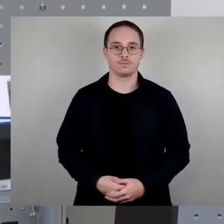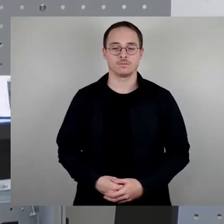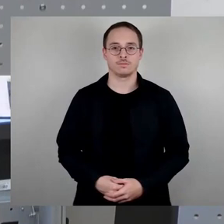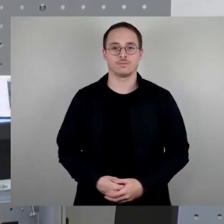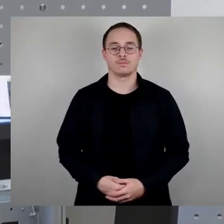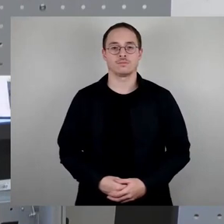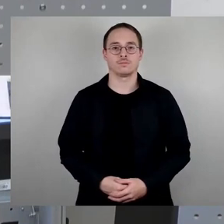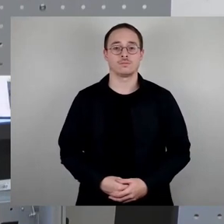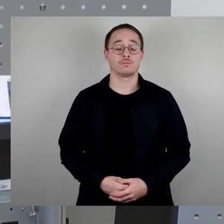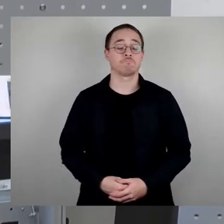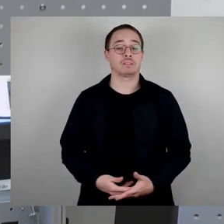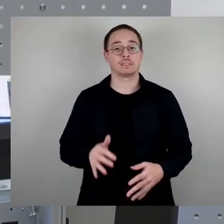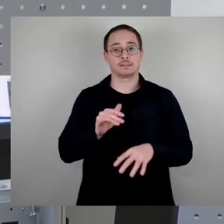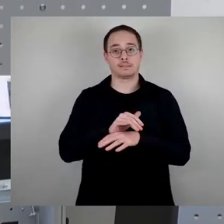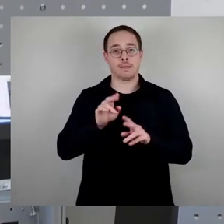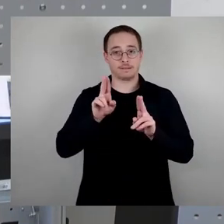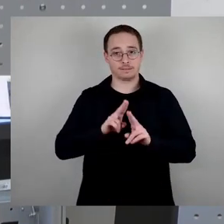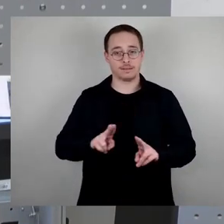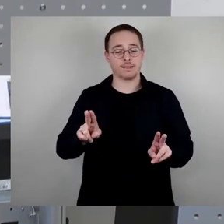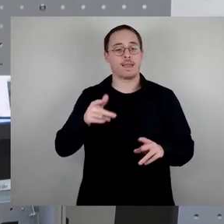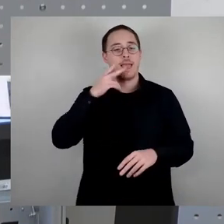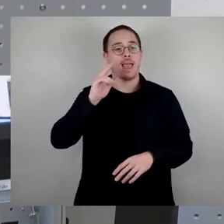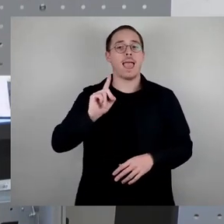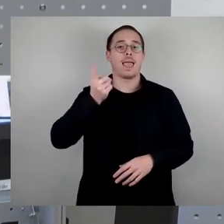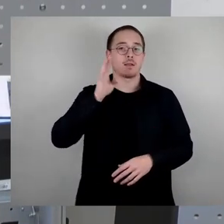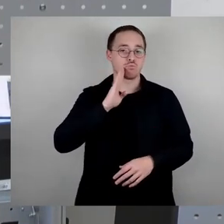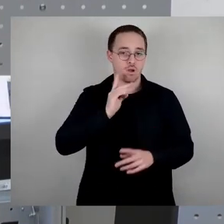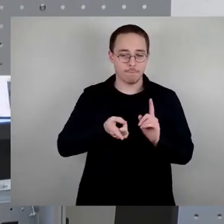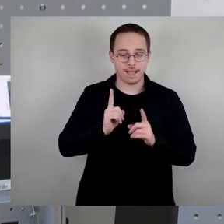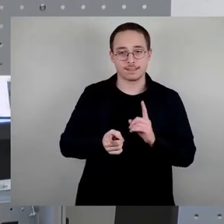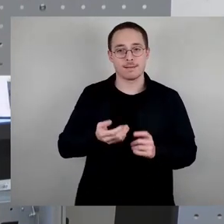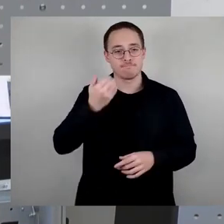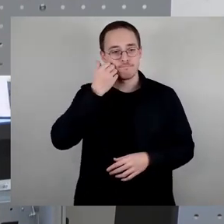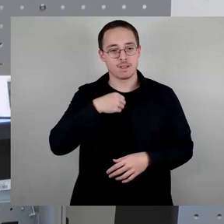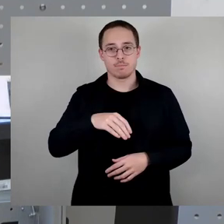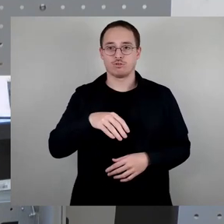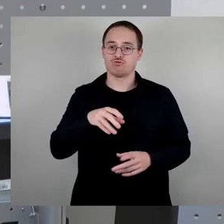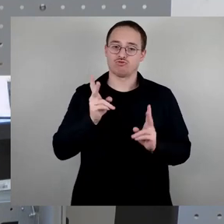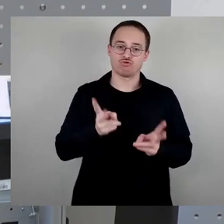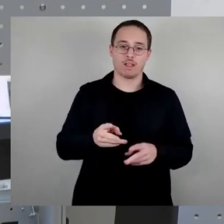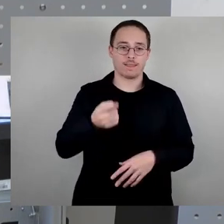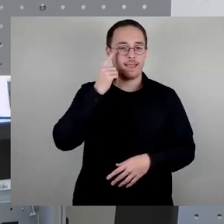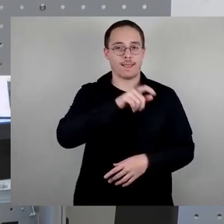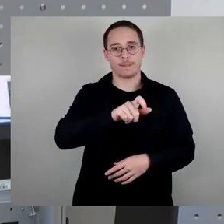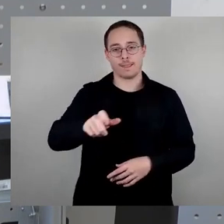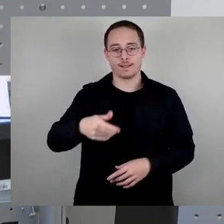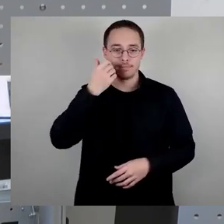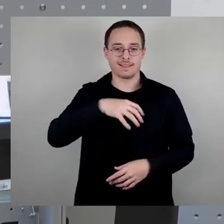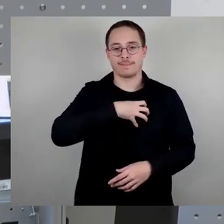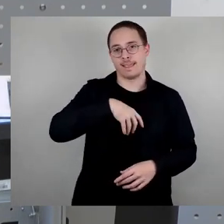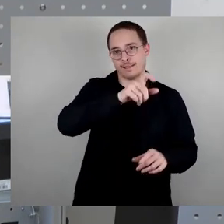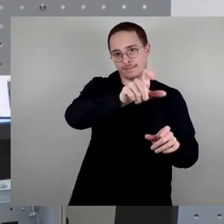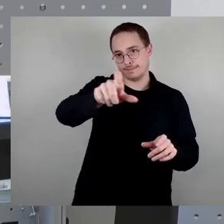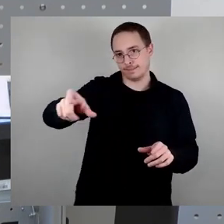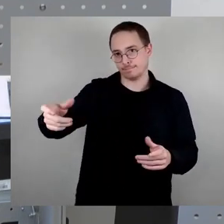Sehr geehrter Herr Erster Bürgermeister, verehrte Stadträte, verehrte Dresdner. Es ist an der Zeit und es ist